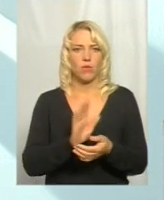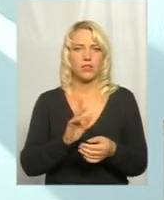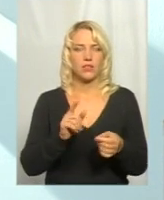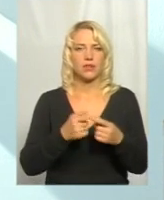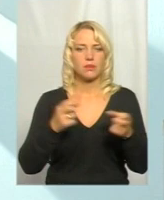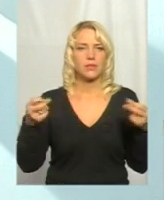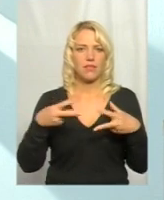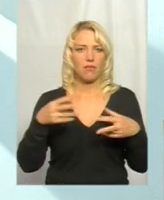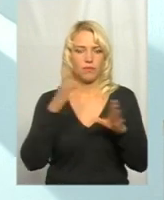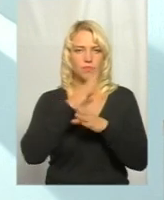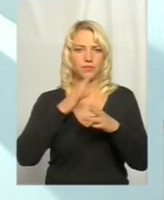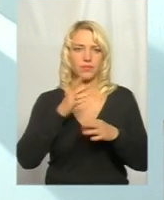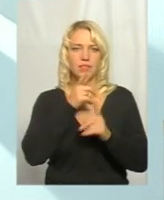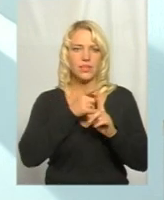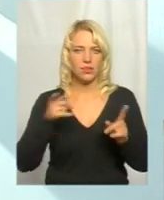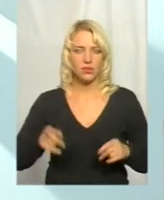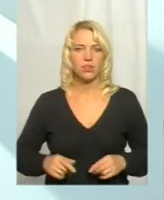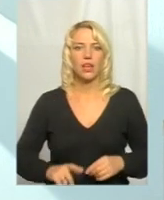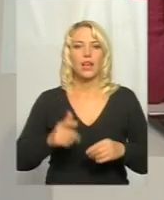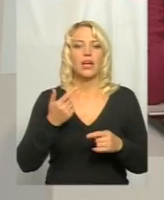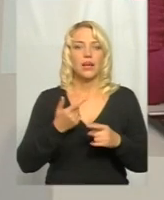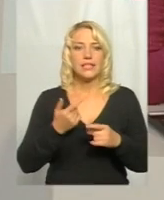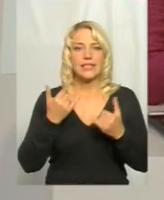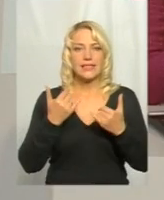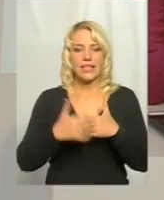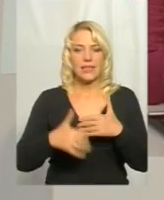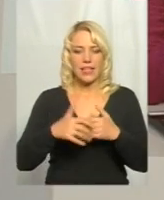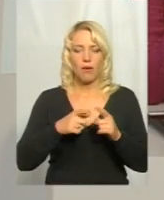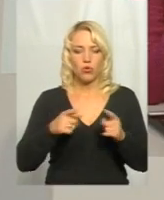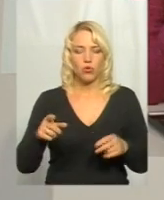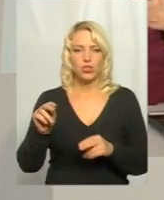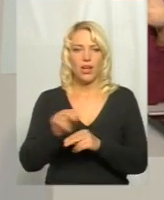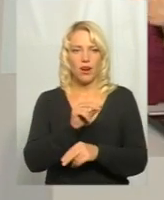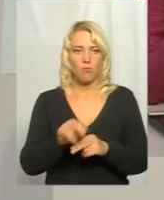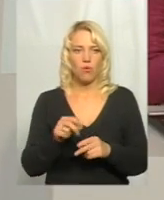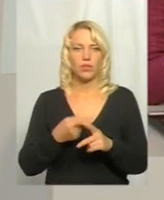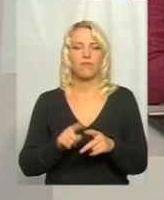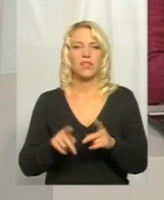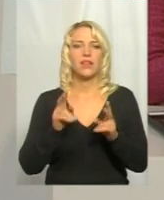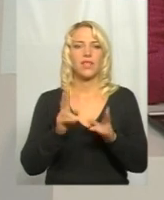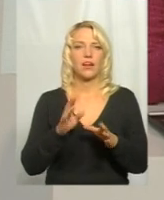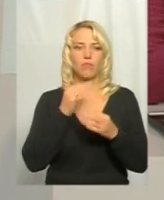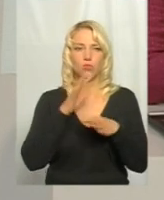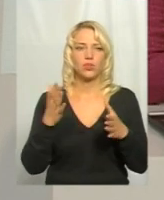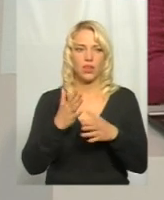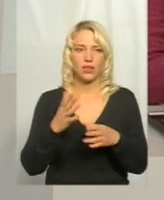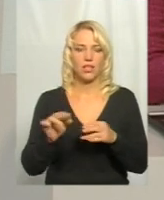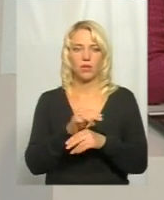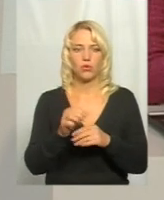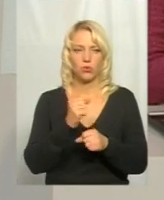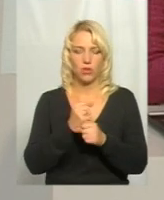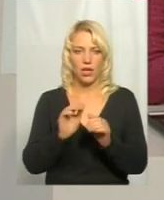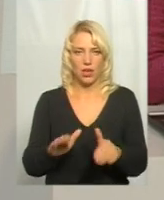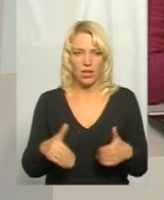будівельний сезон. А скажіть, оцей середній поточний ремонт, він, як і будь-який ремонт доріг, рекомендований